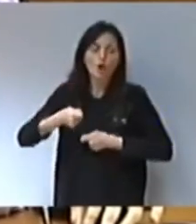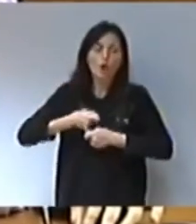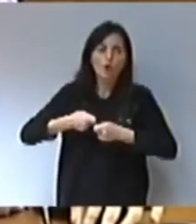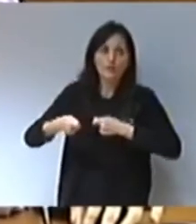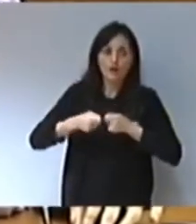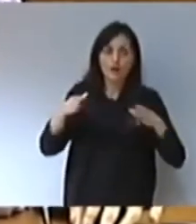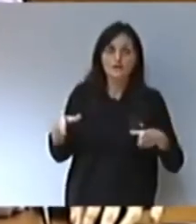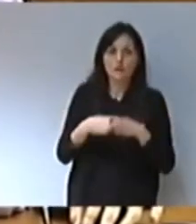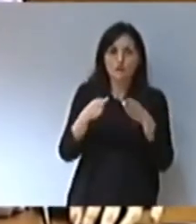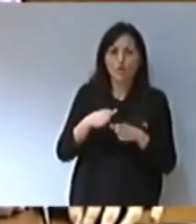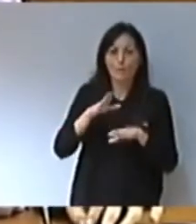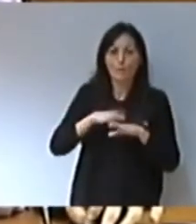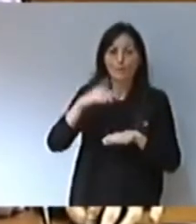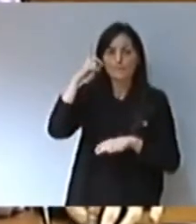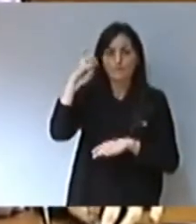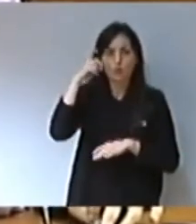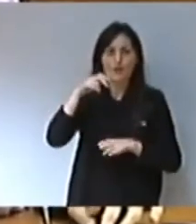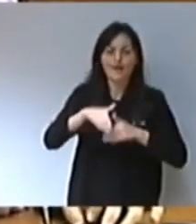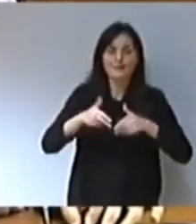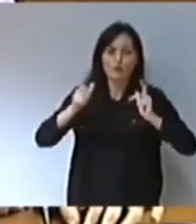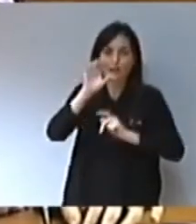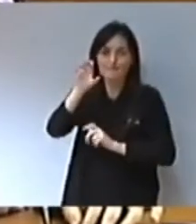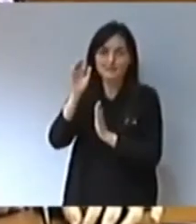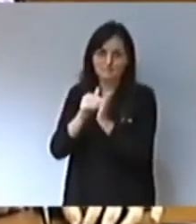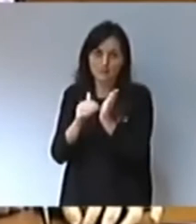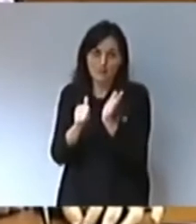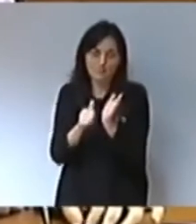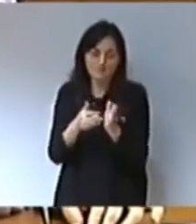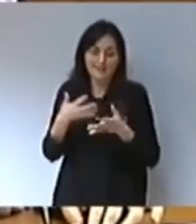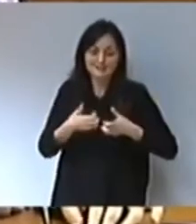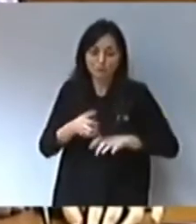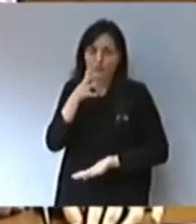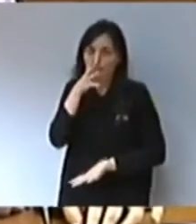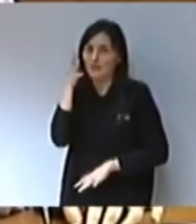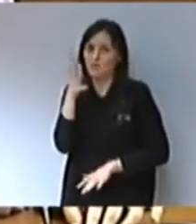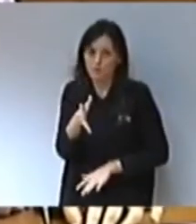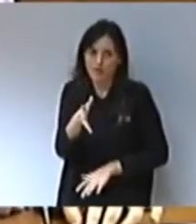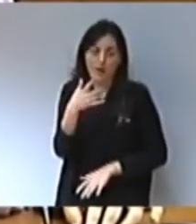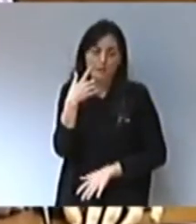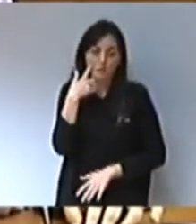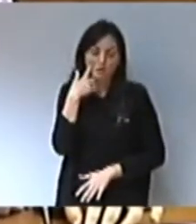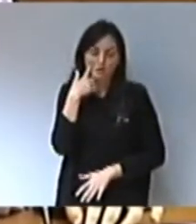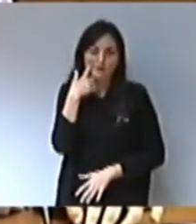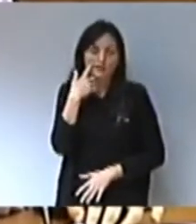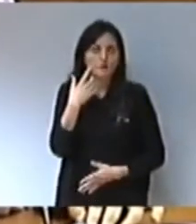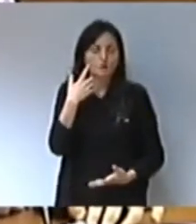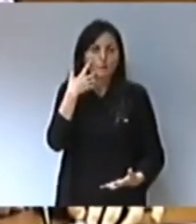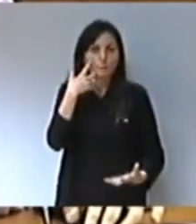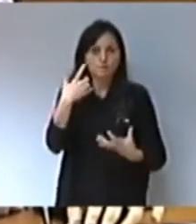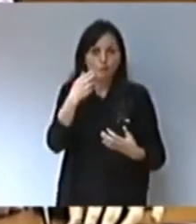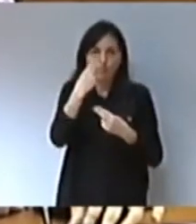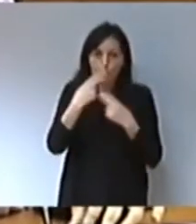per la Memòria Democràtica del País Valencià en el que presentaven un escrit de denúncia per exibició pública d'elements que